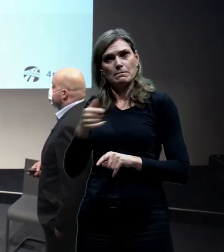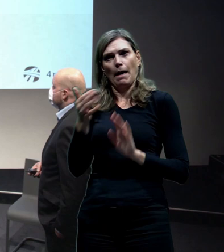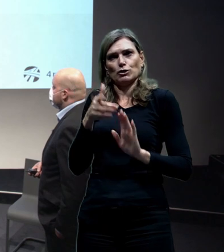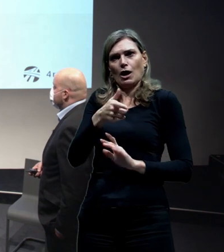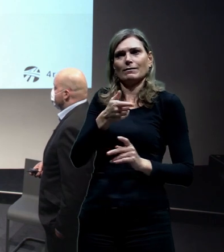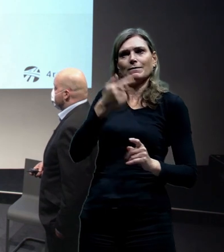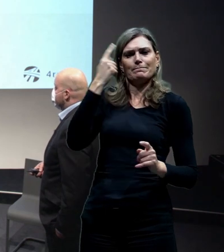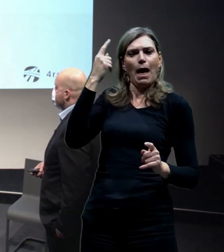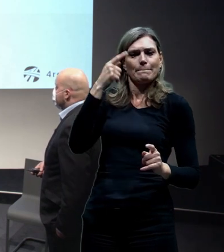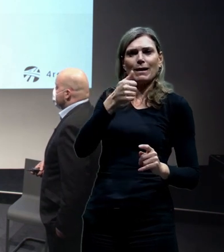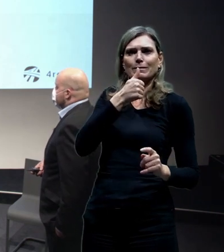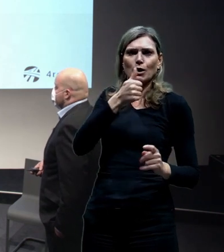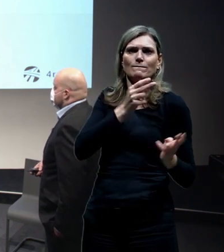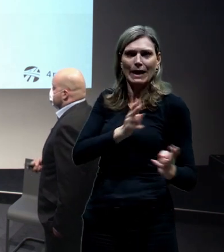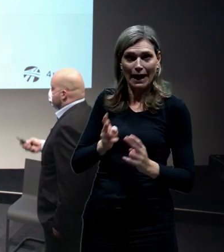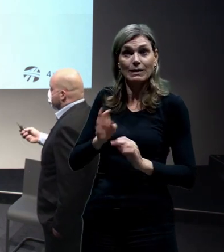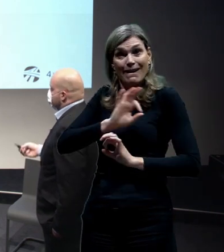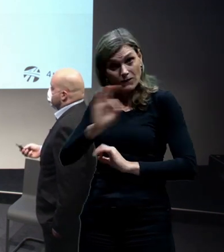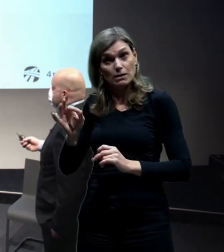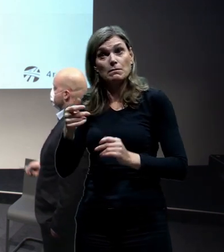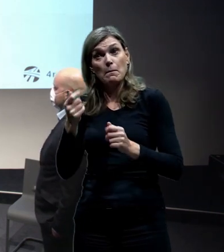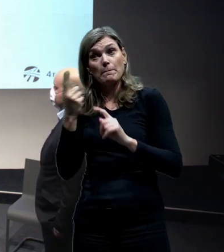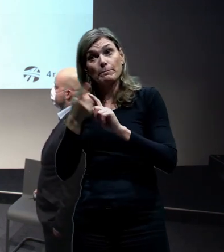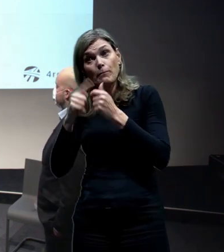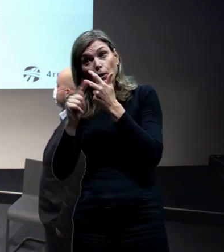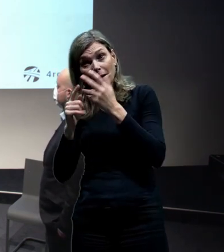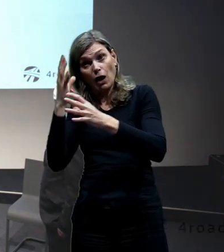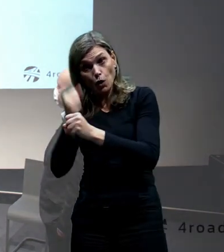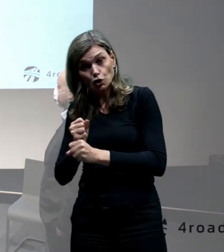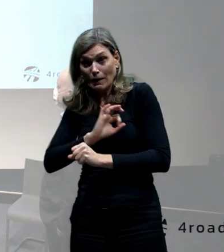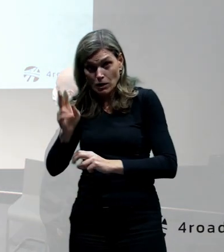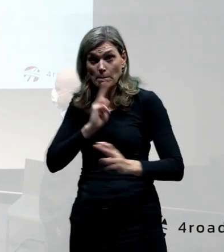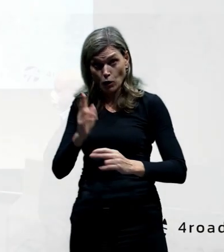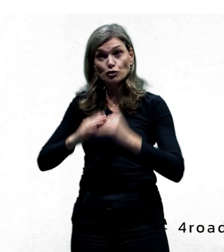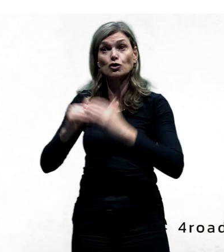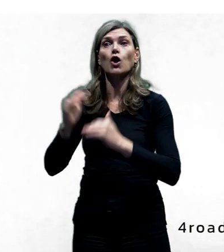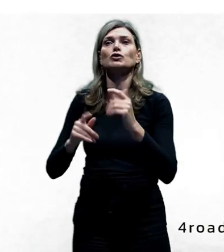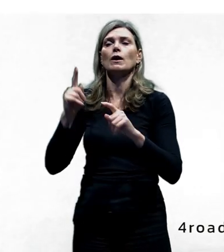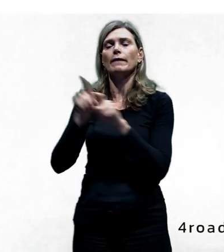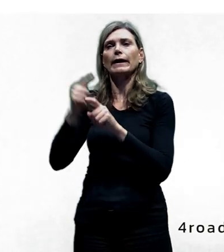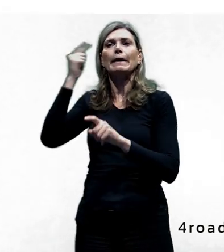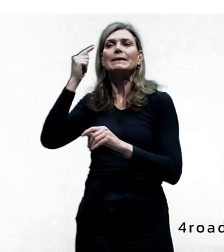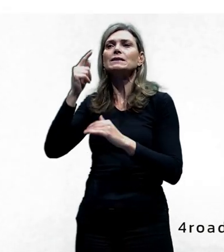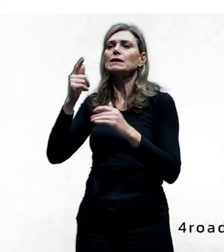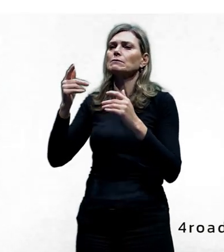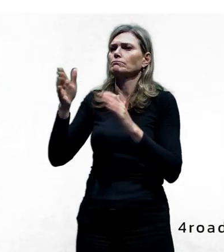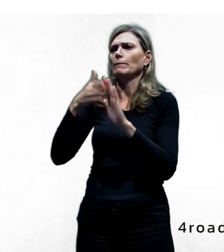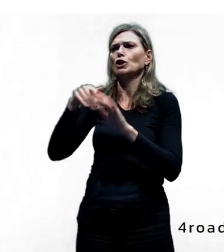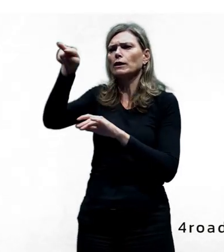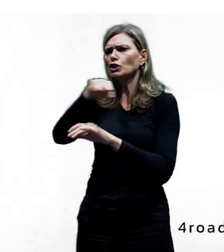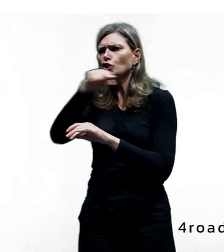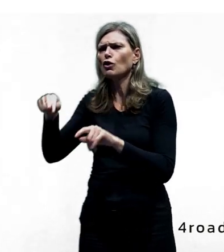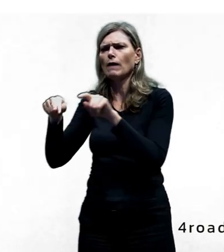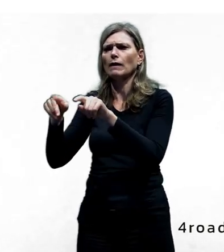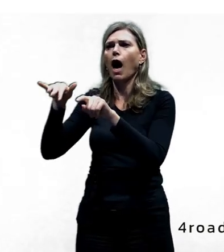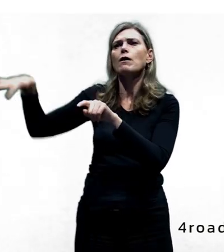splnění těch okrajových podmínek. Následovalo řešení těch povrchových částí stavby, to znamená ty křižovatky, které vy můžete